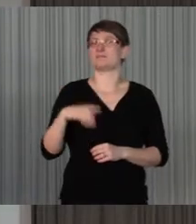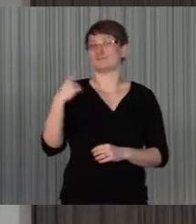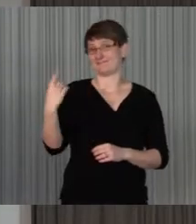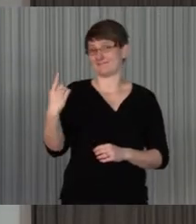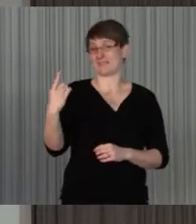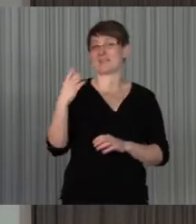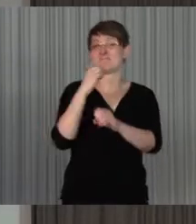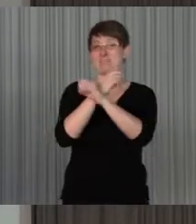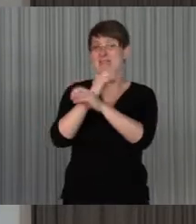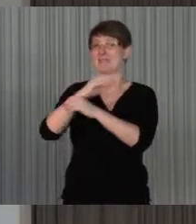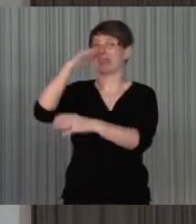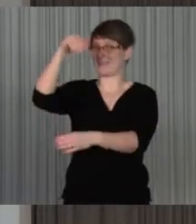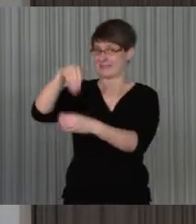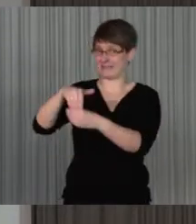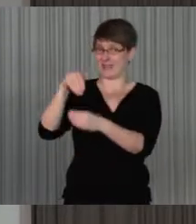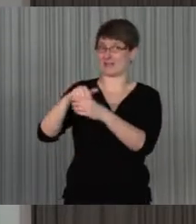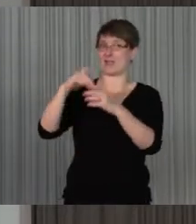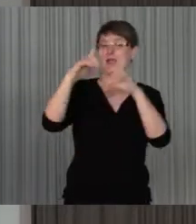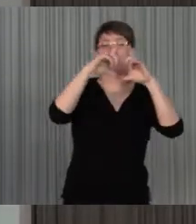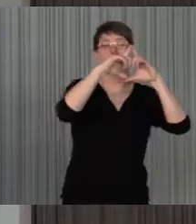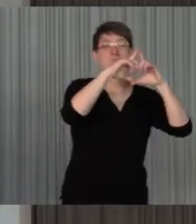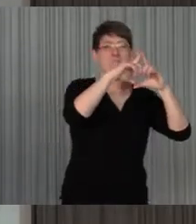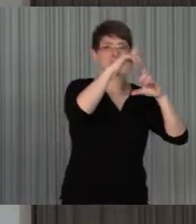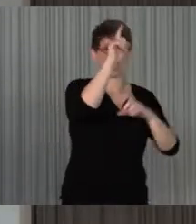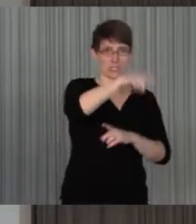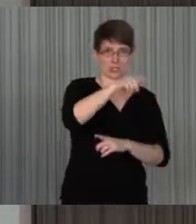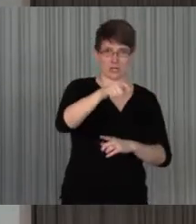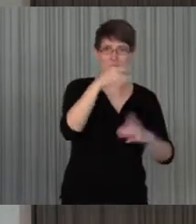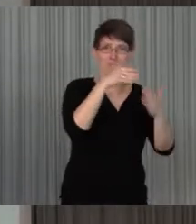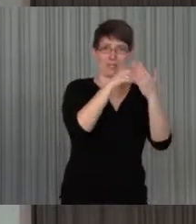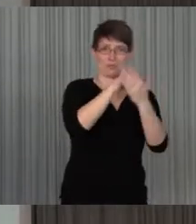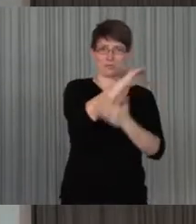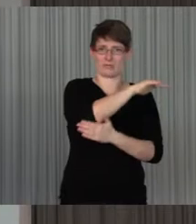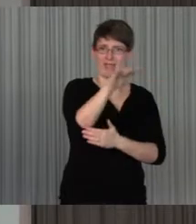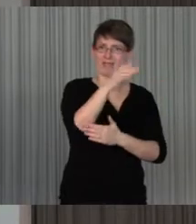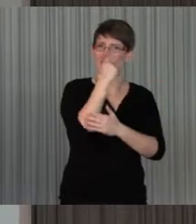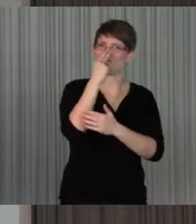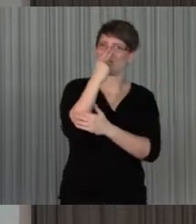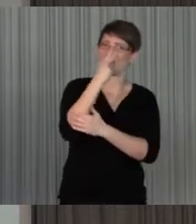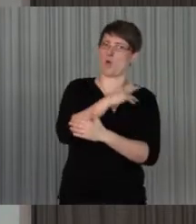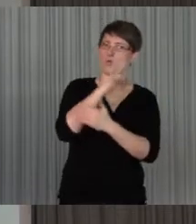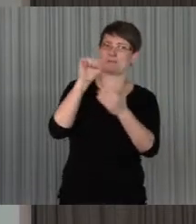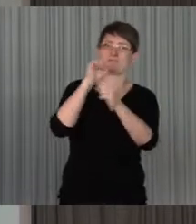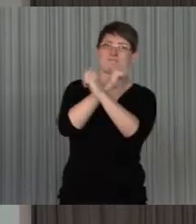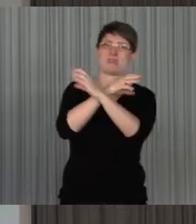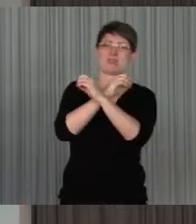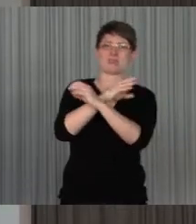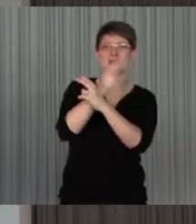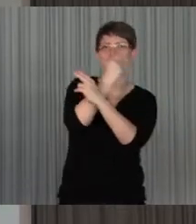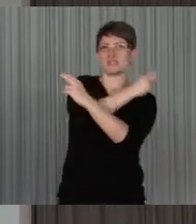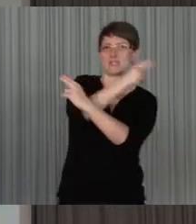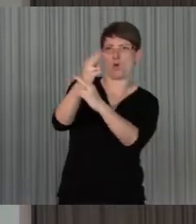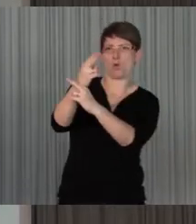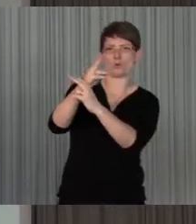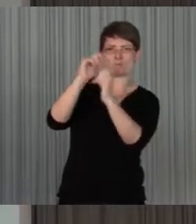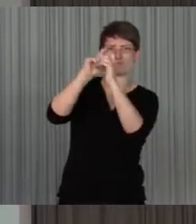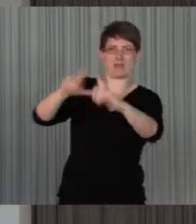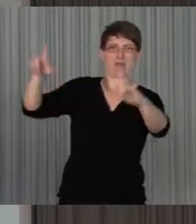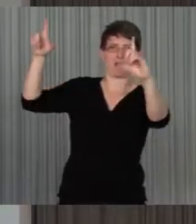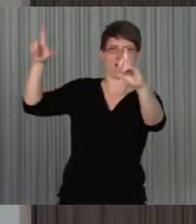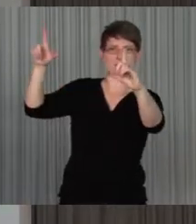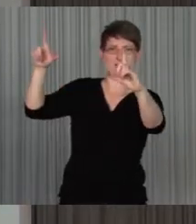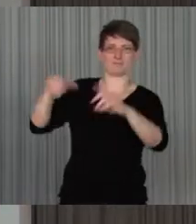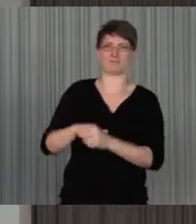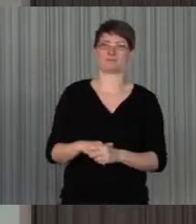Medieninhalten, also mit dem Bild von Menschen mit Behinderung, mit den Medien beschäftigt. Es richtet sich an